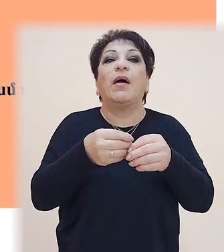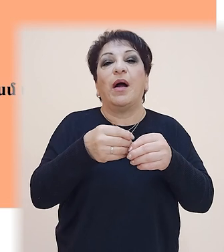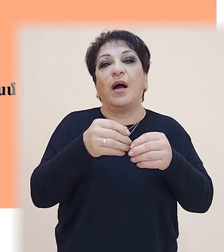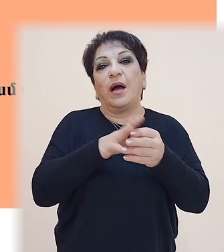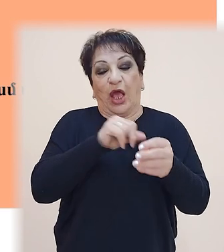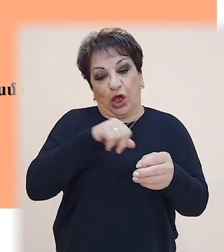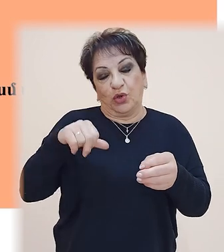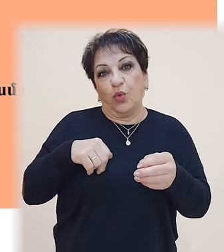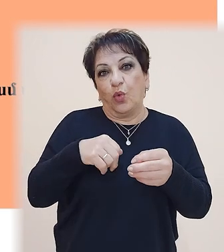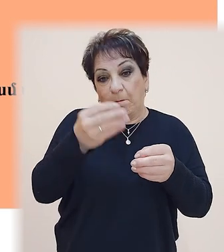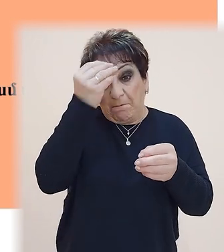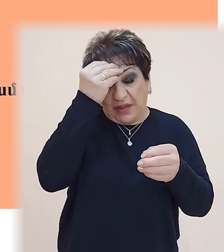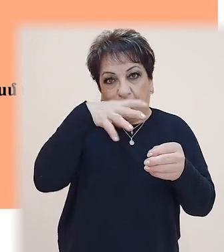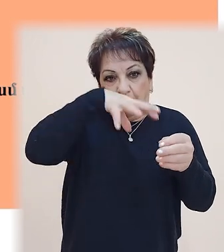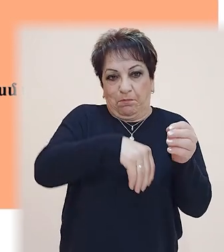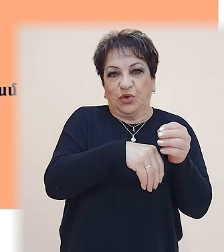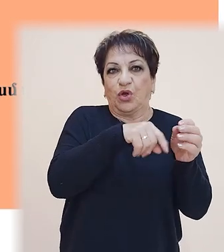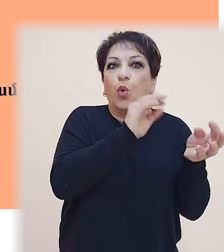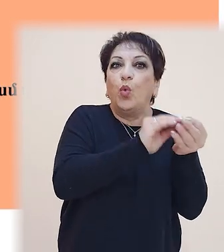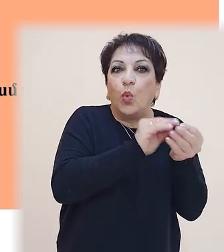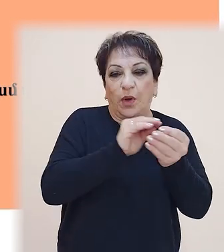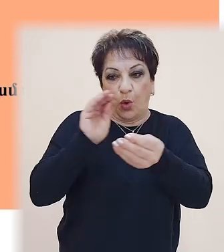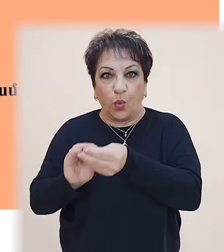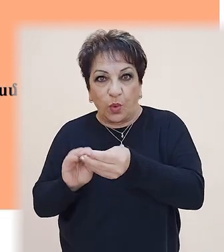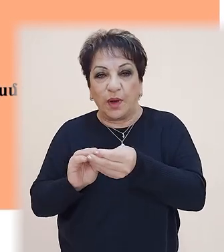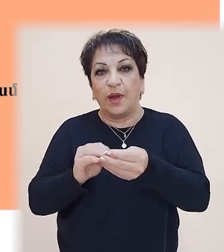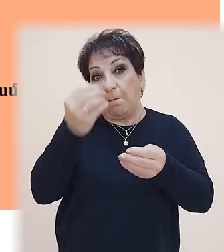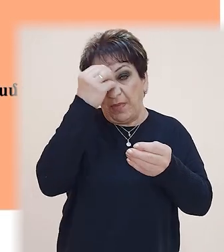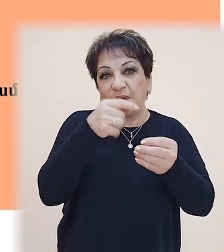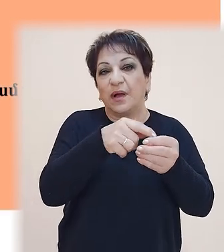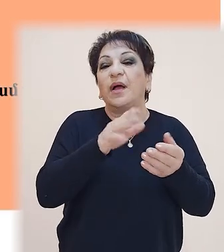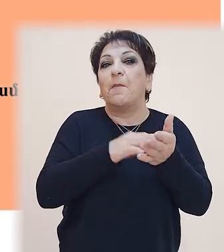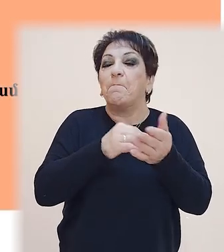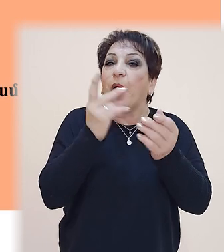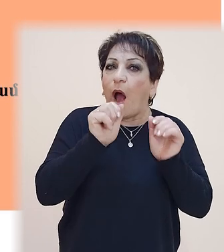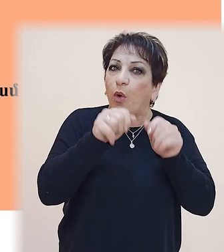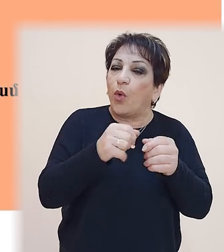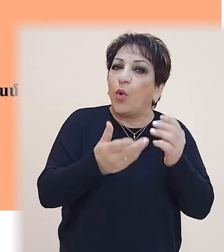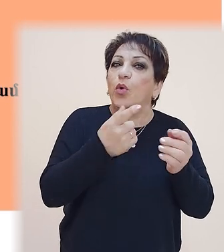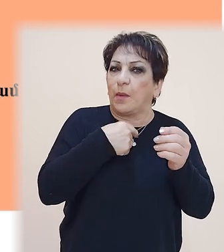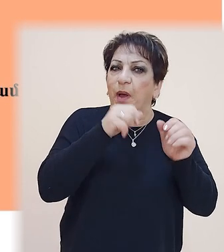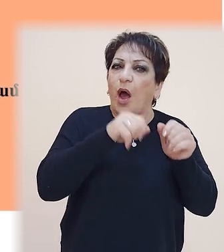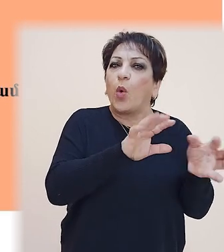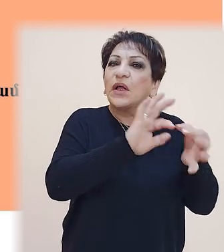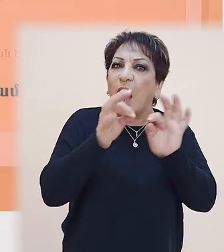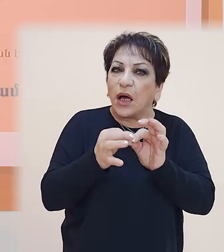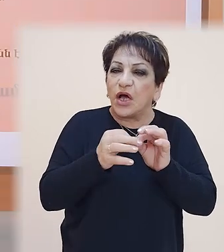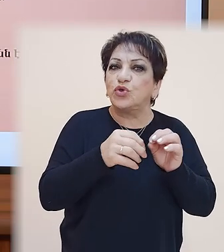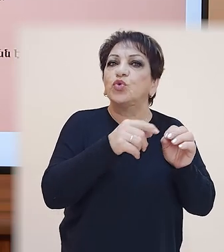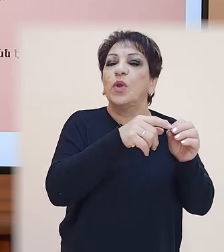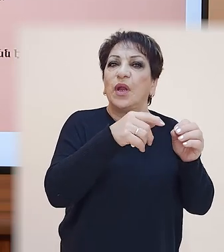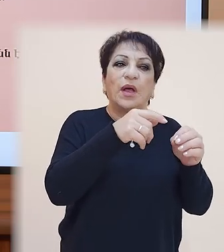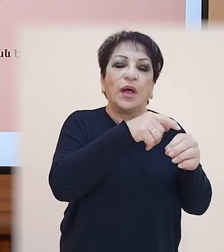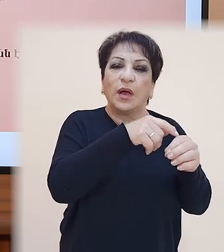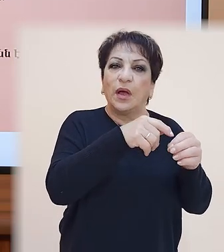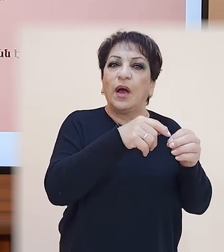ինքնուրույն գործողություններ են։ Սա պետք է ուղակի ուշադրություն դարսնել այն բանին, որ